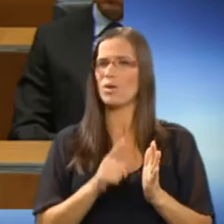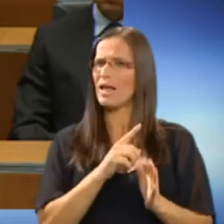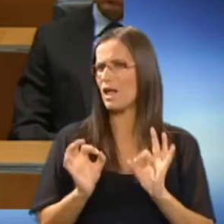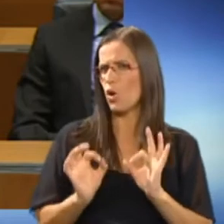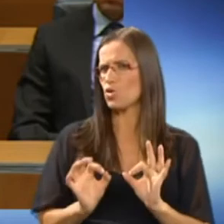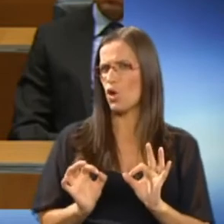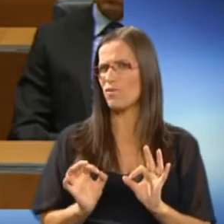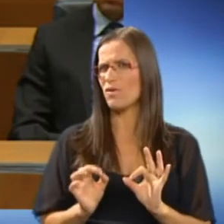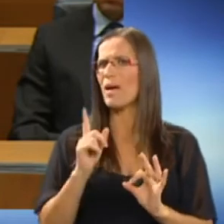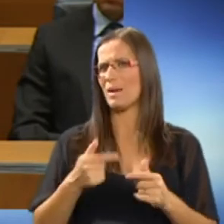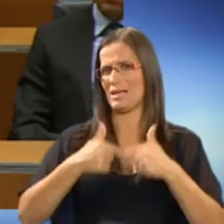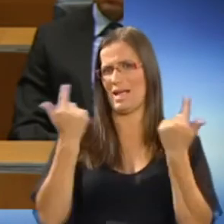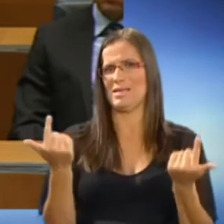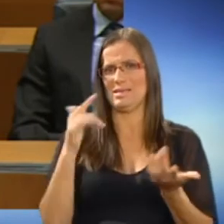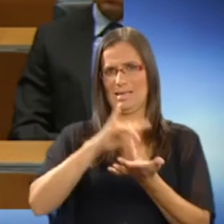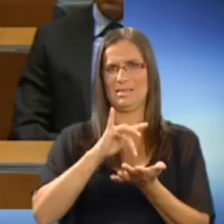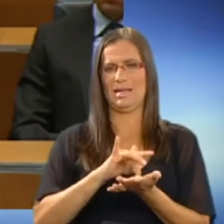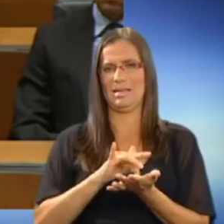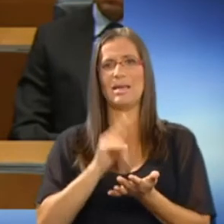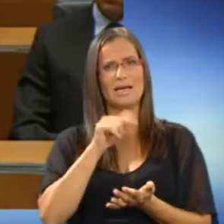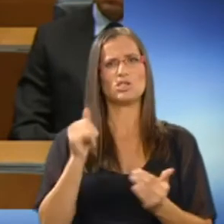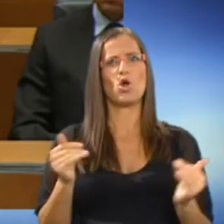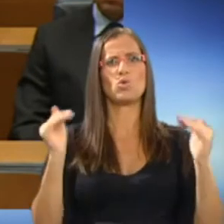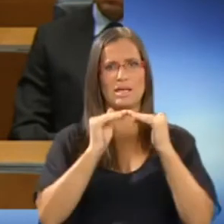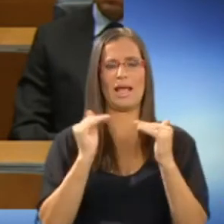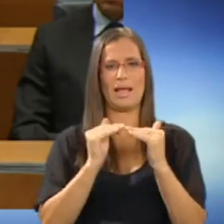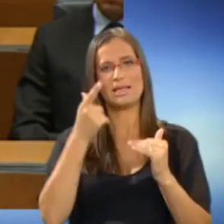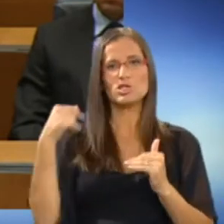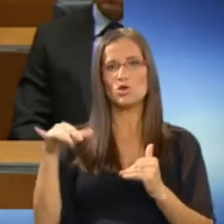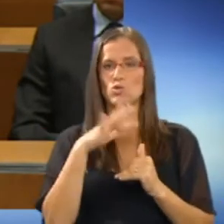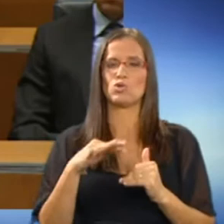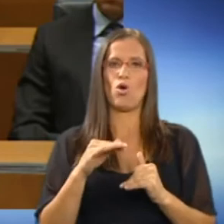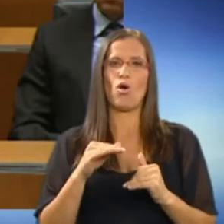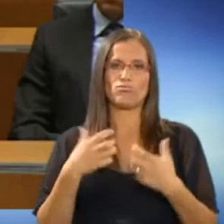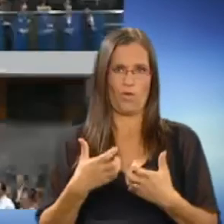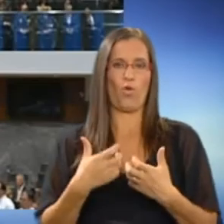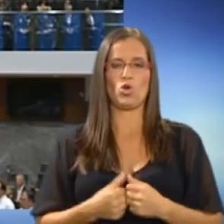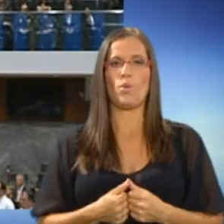in negotove, vendar jasne cilje, ki so vsklajeni z ljudsko voljo.